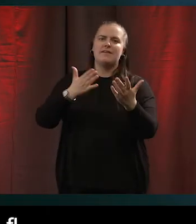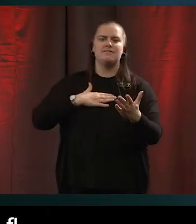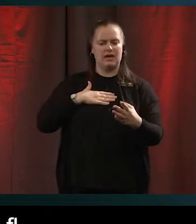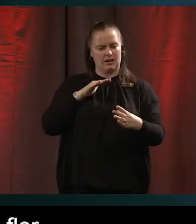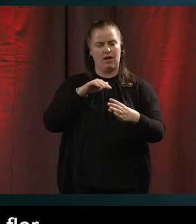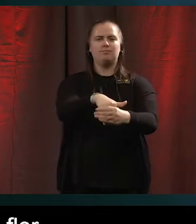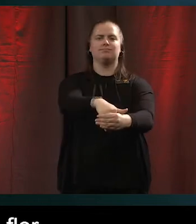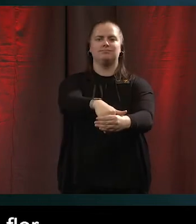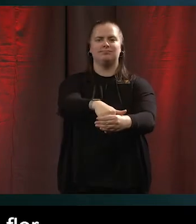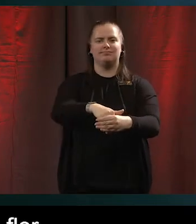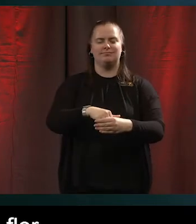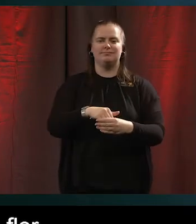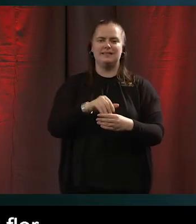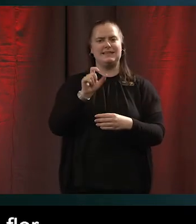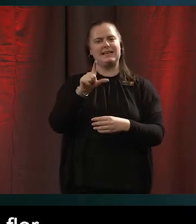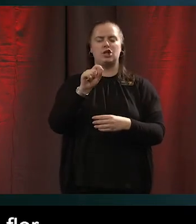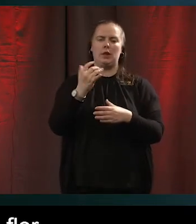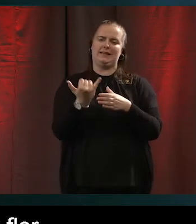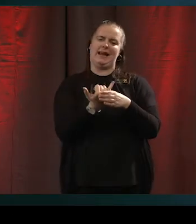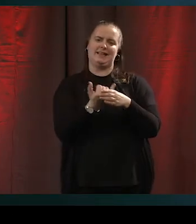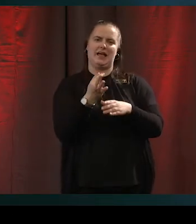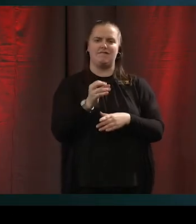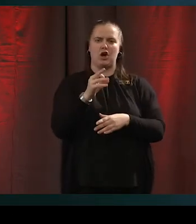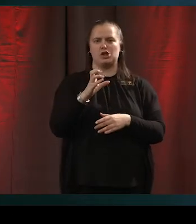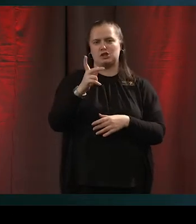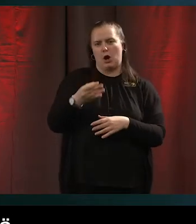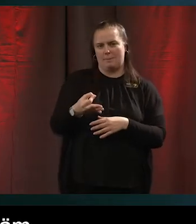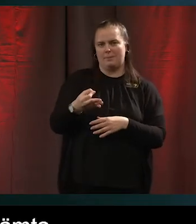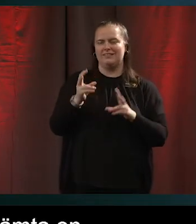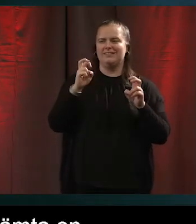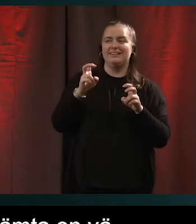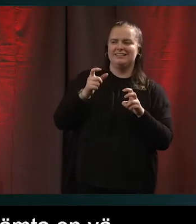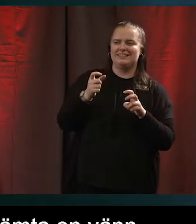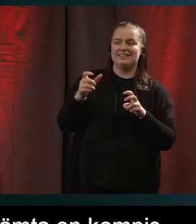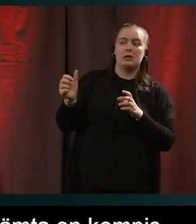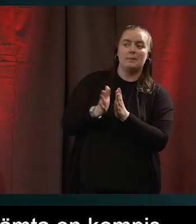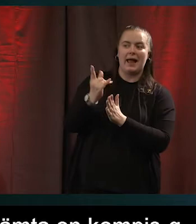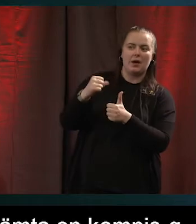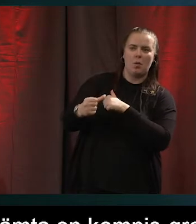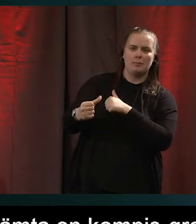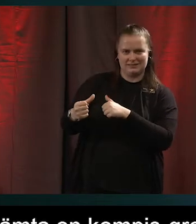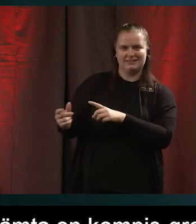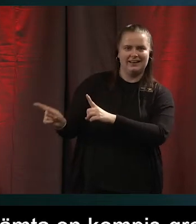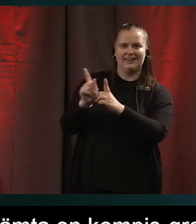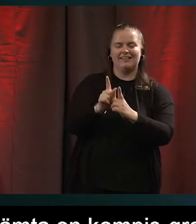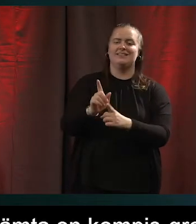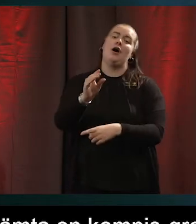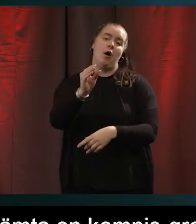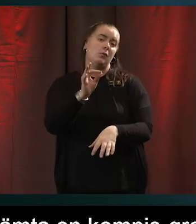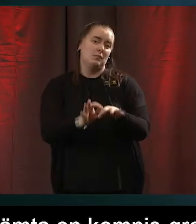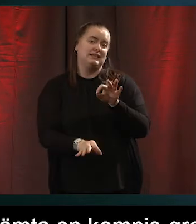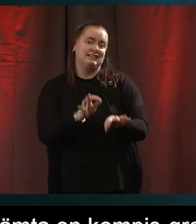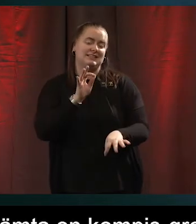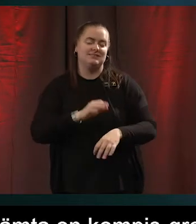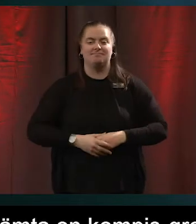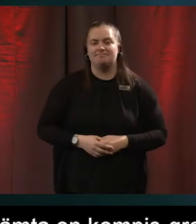digitalt i mentorskap. Hämta en kompis grejer helt enkelt, ta med någon som också vill.